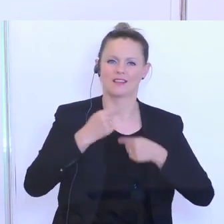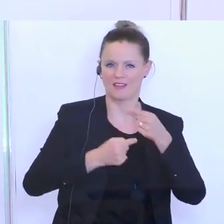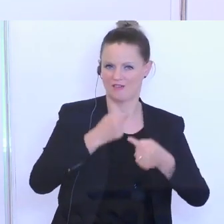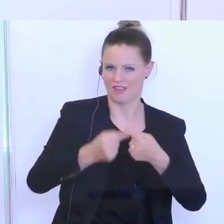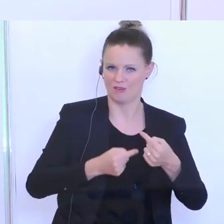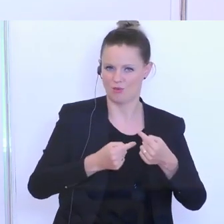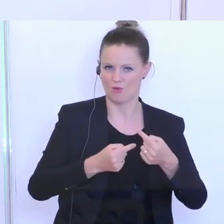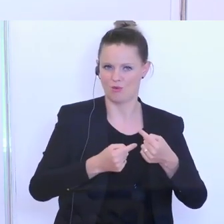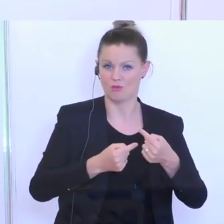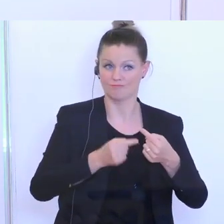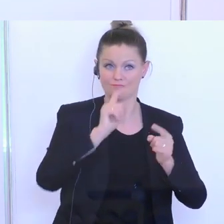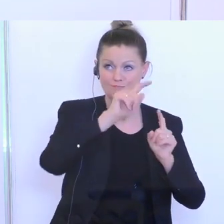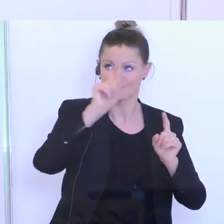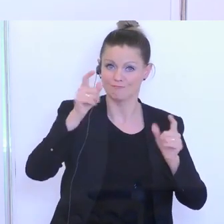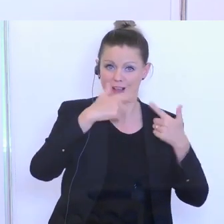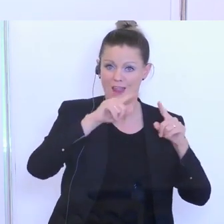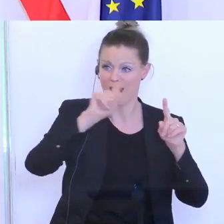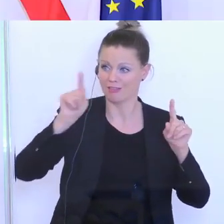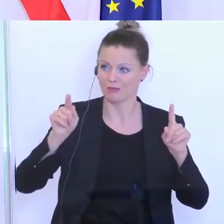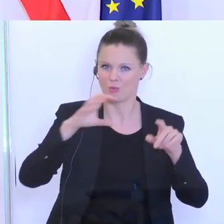verschiedenster Länder und Regionen.